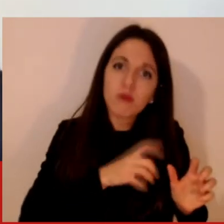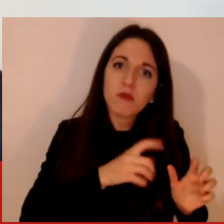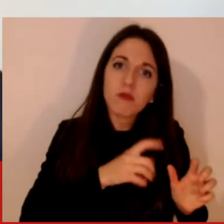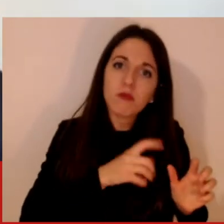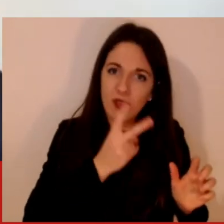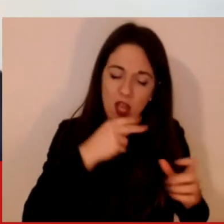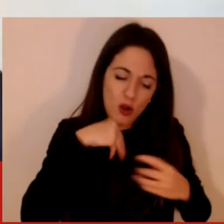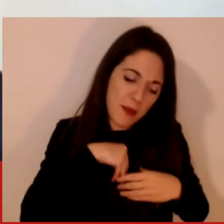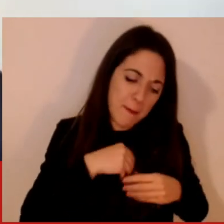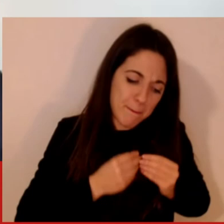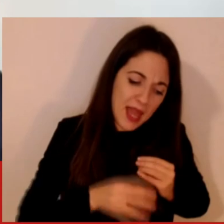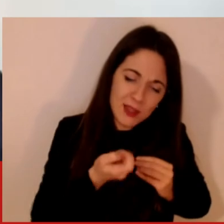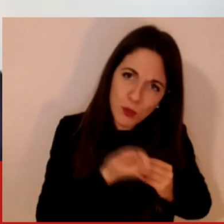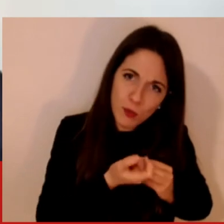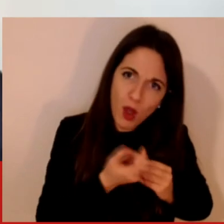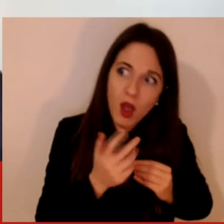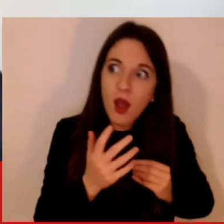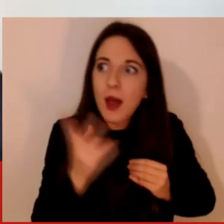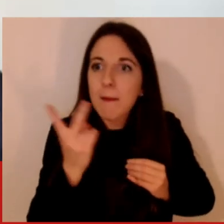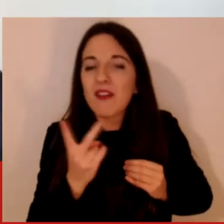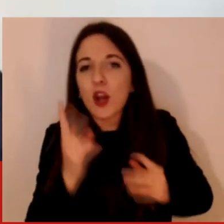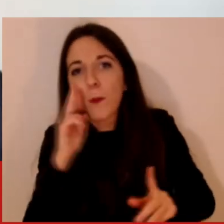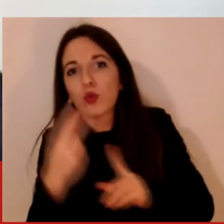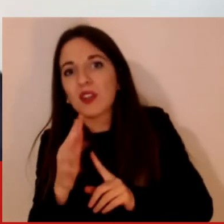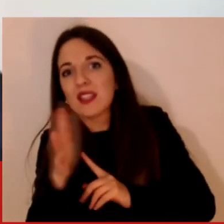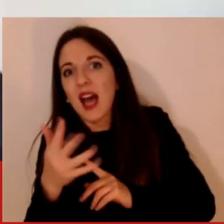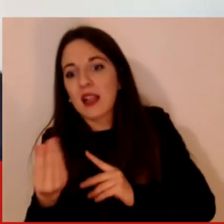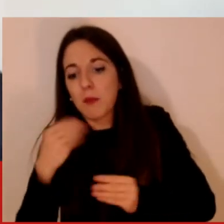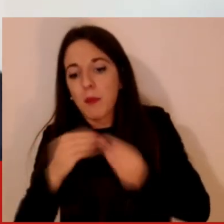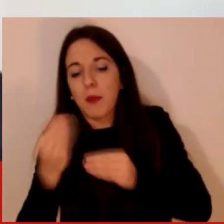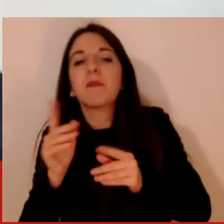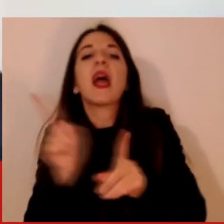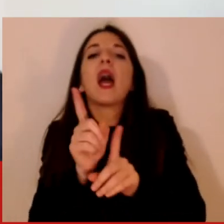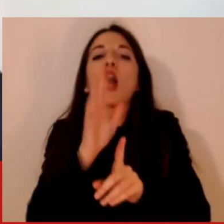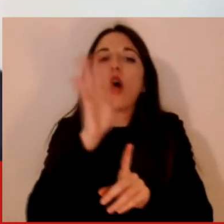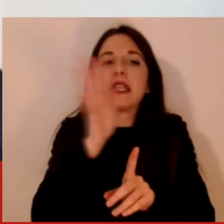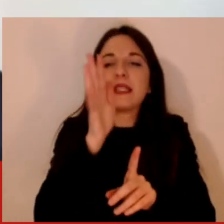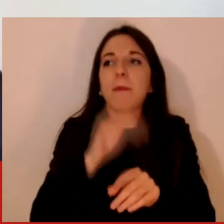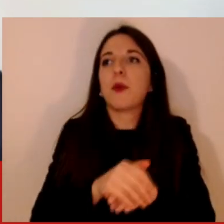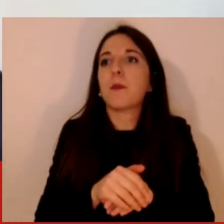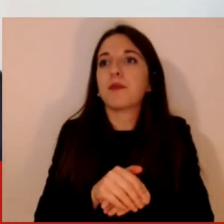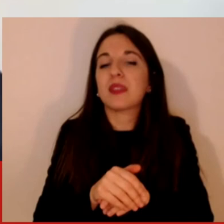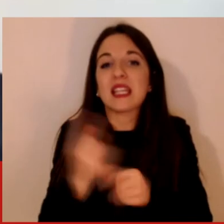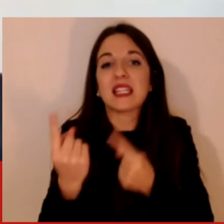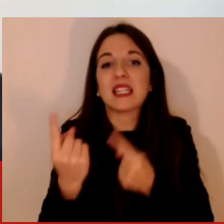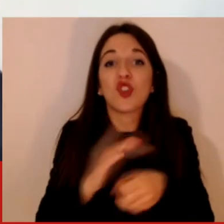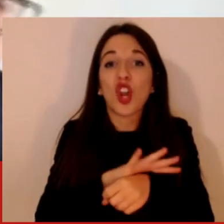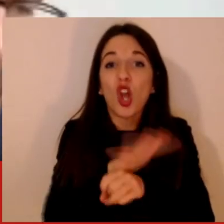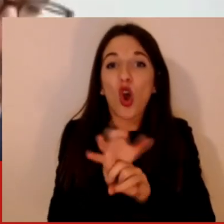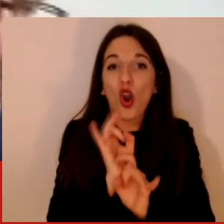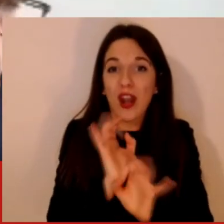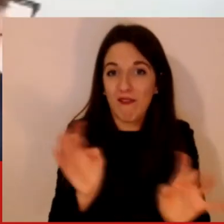elementi importanti in una situazione come quella di Covid immaginatevi durante i lunghi